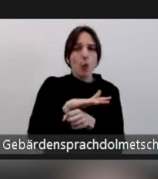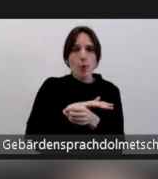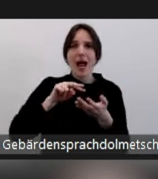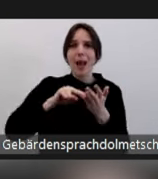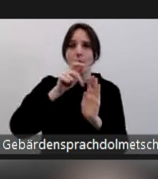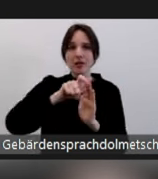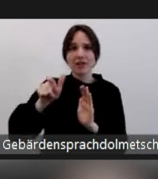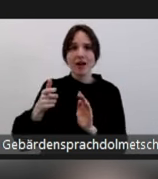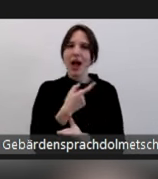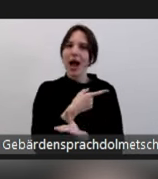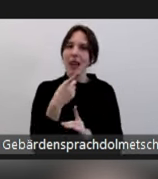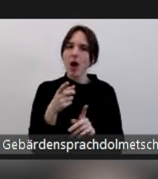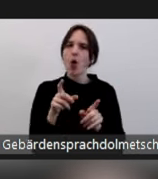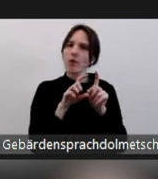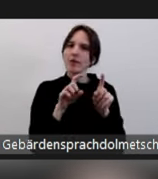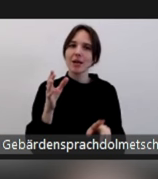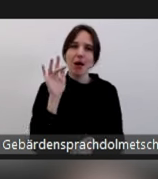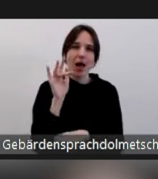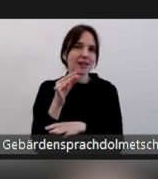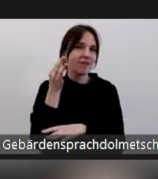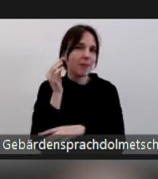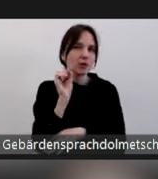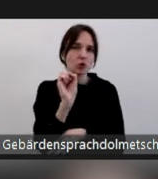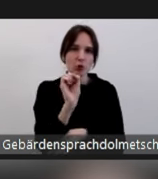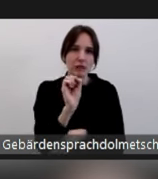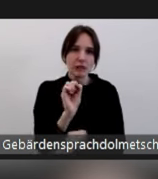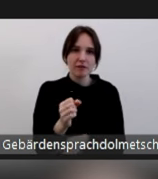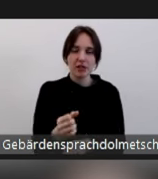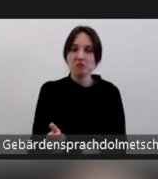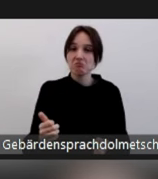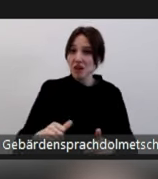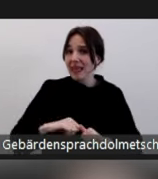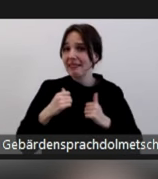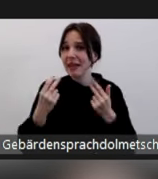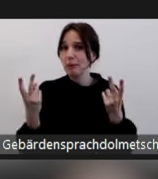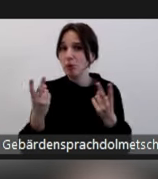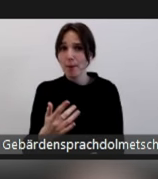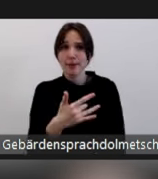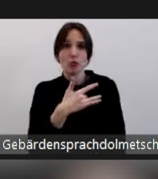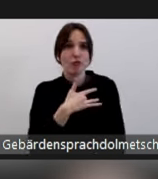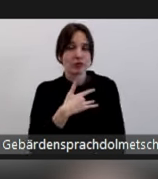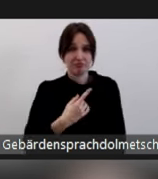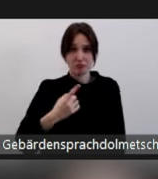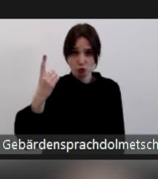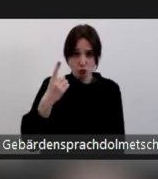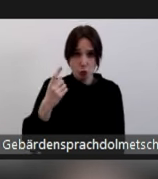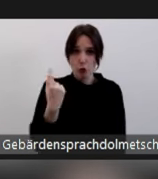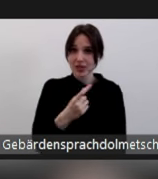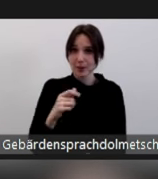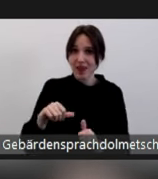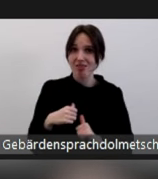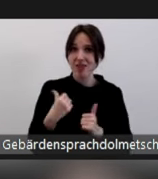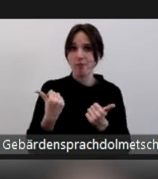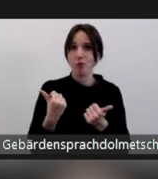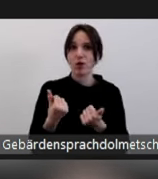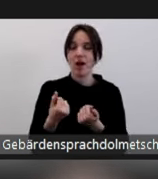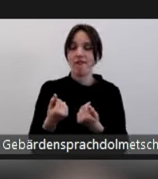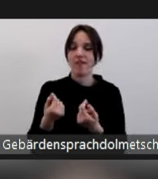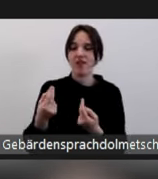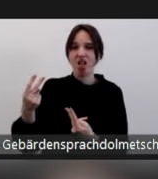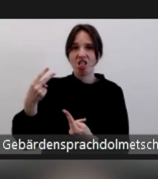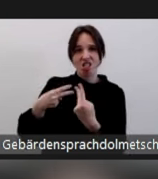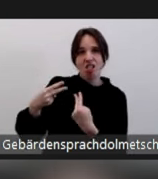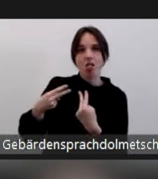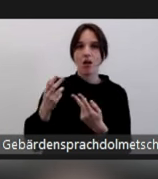irgendwie was mit Antifeminismus zu tun hatten, weil sie eben einen Übergriff erlebt haben, Bedrohungen erlebt haben, dumme Sprüche erlebt haben und sonst was.